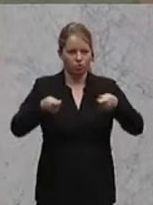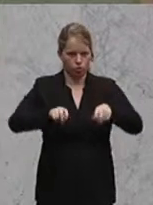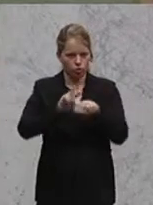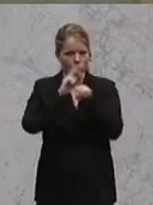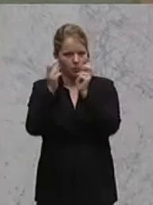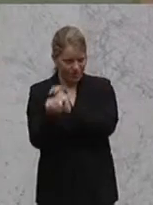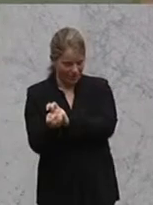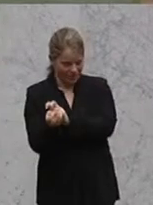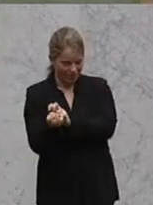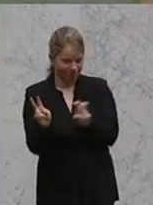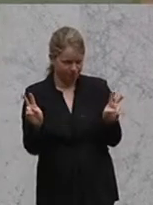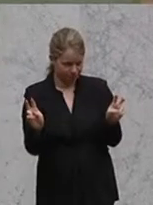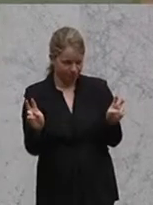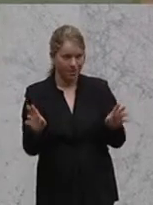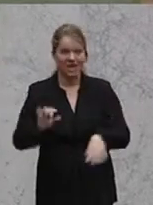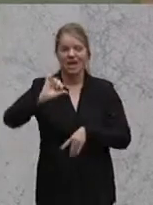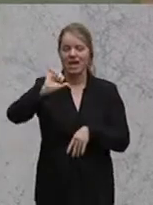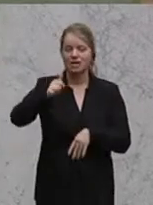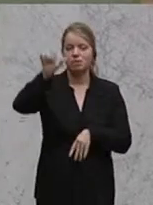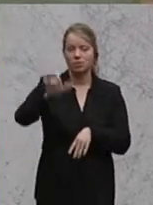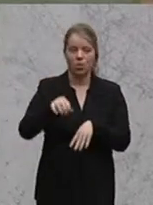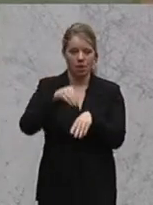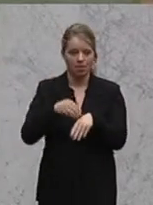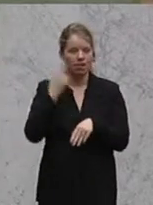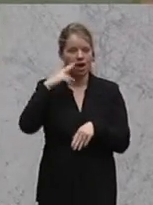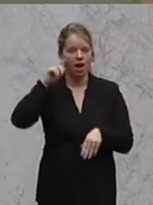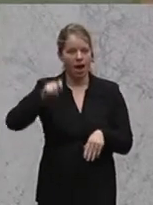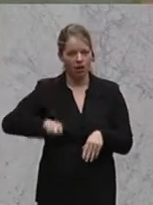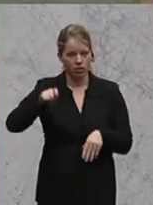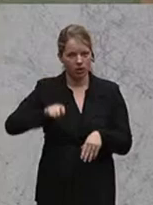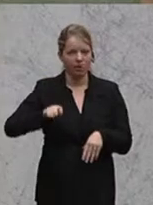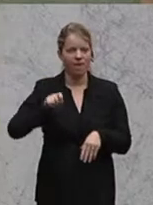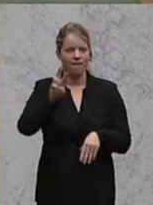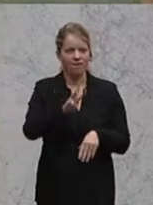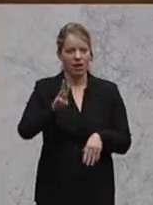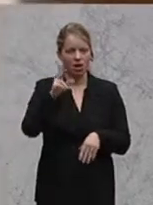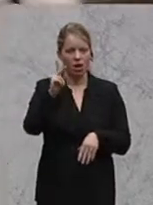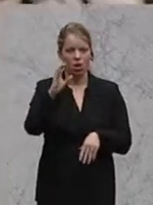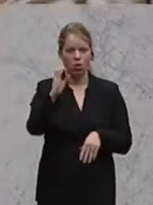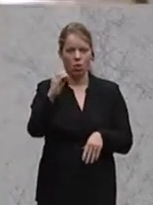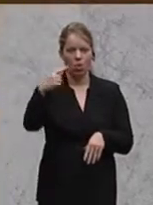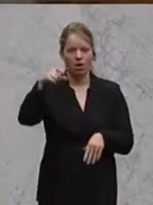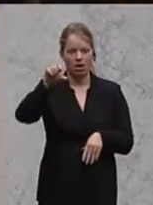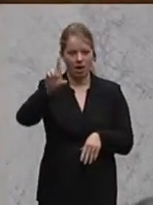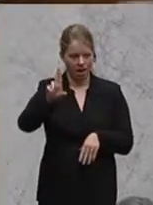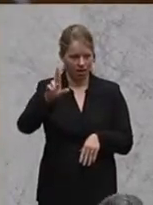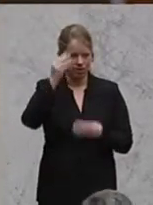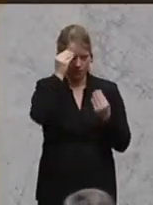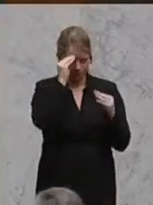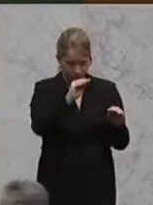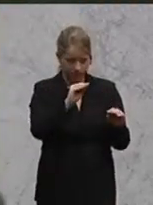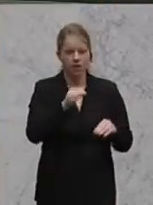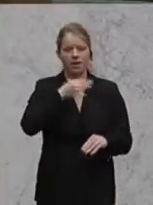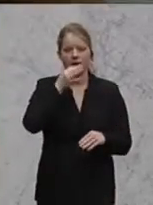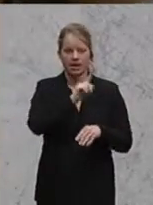Als erster zu Wort gemeldet hat sich der Herr Abgeordnete Mag. Werner Kogler. Und meine Damen und Herren, Sie haben es wahrscheinlich gesehen,